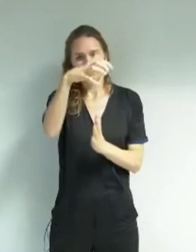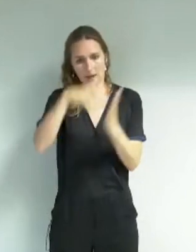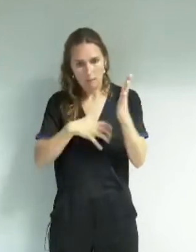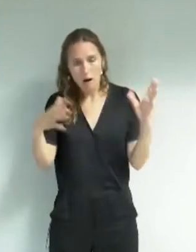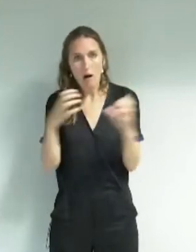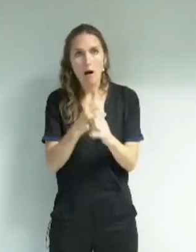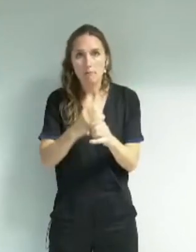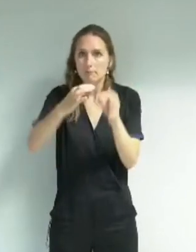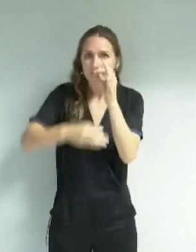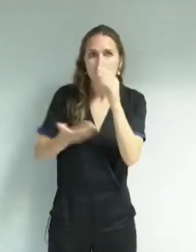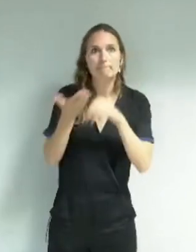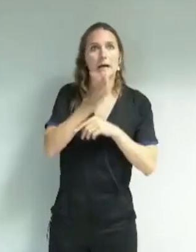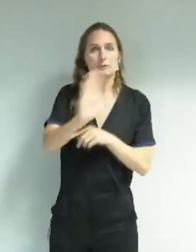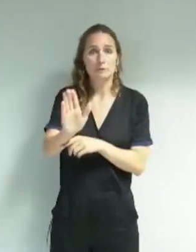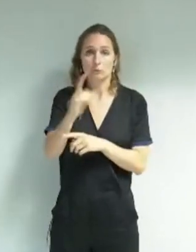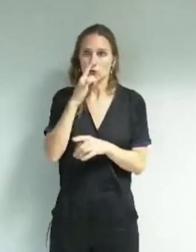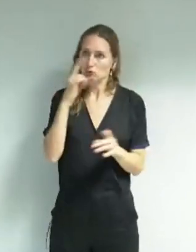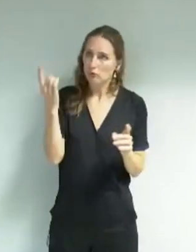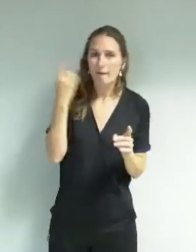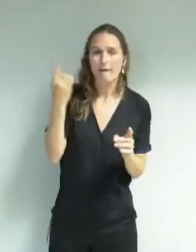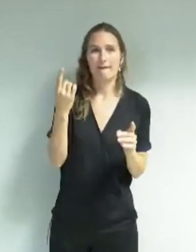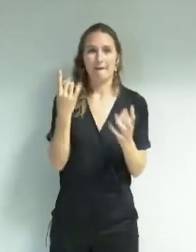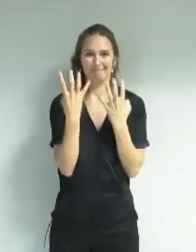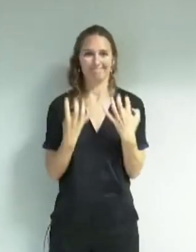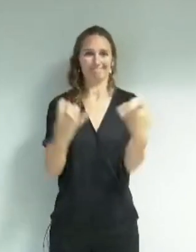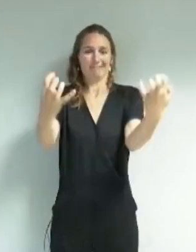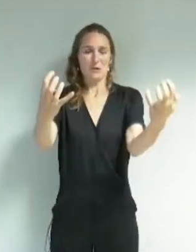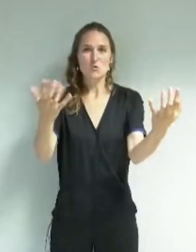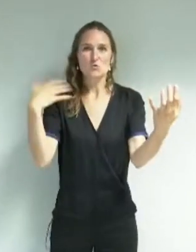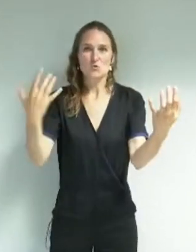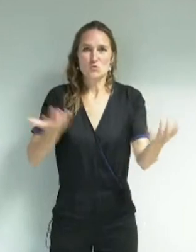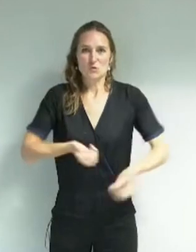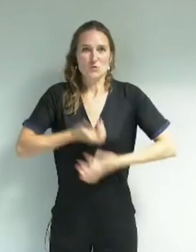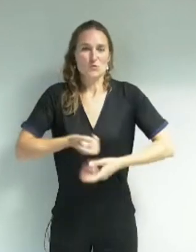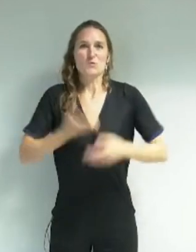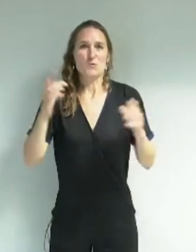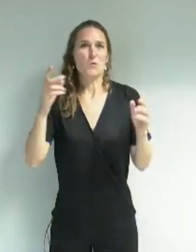sait que c'est toujours un défi de venir parler devant une audience. Donc merci beaucoup à vous. Merci. Merci.